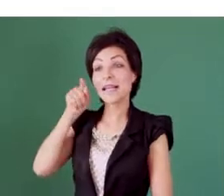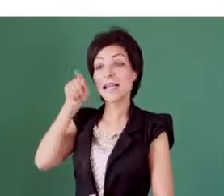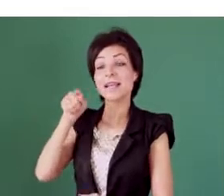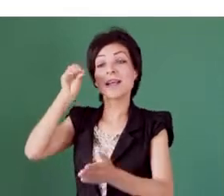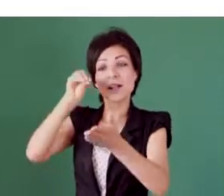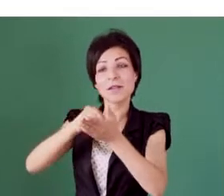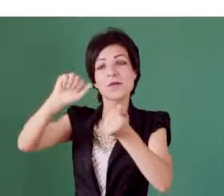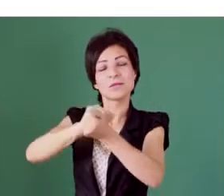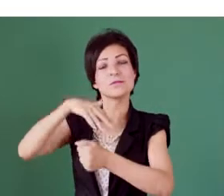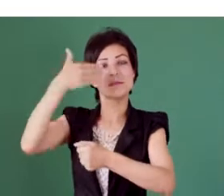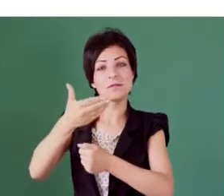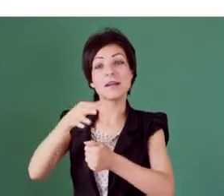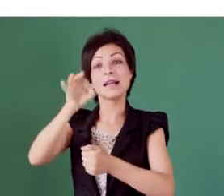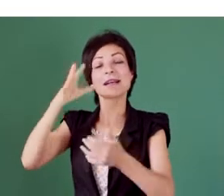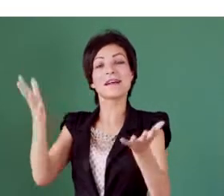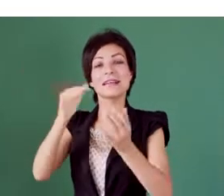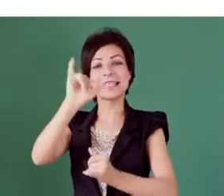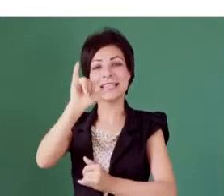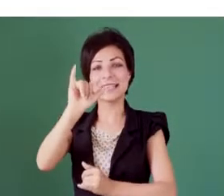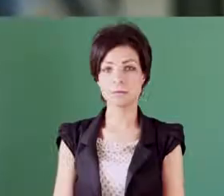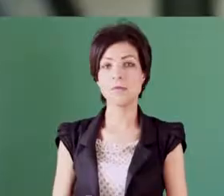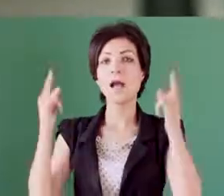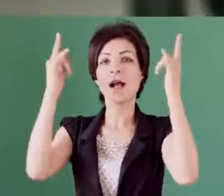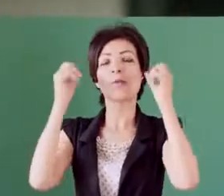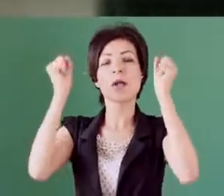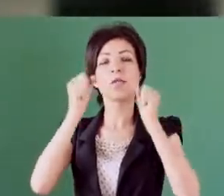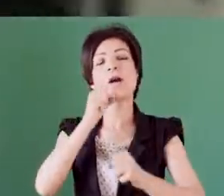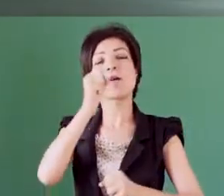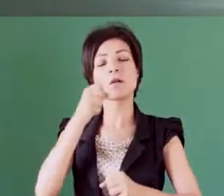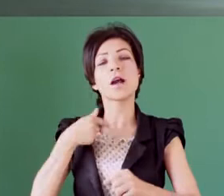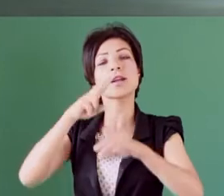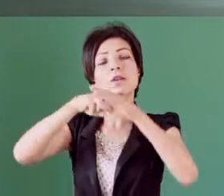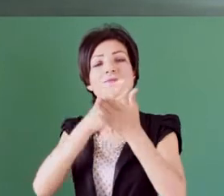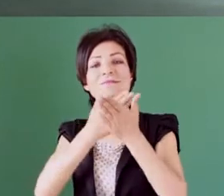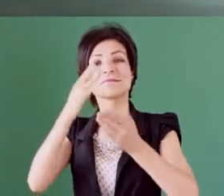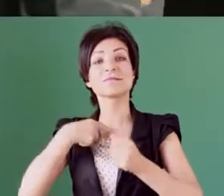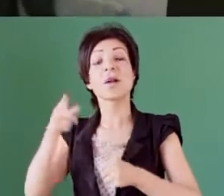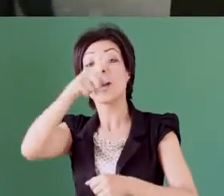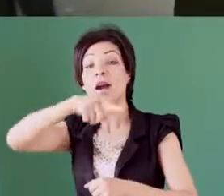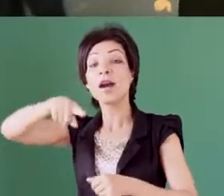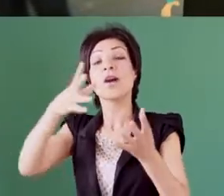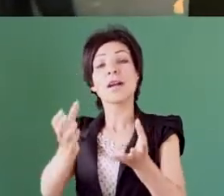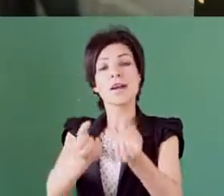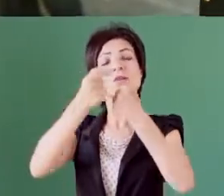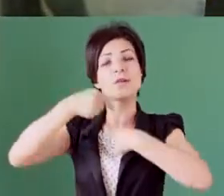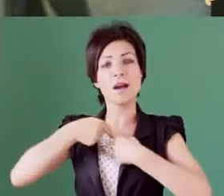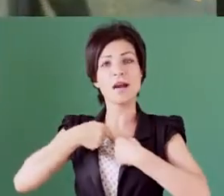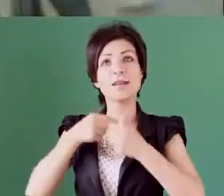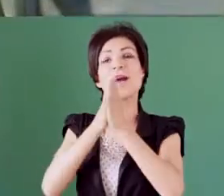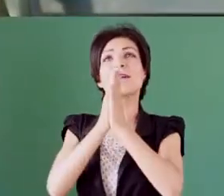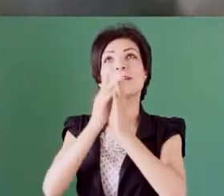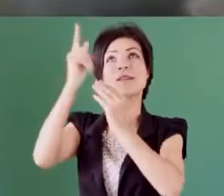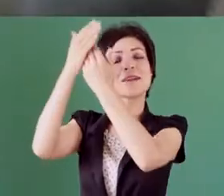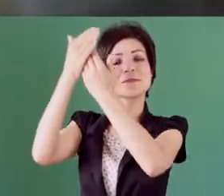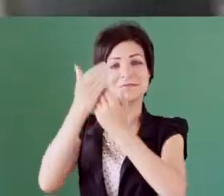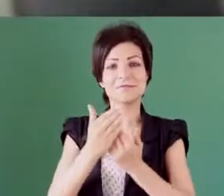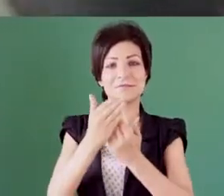سيلم جيد بعد ما خيّد سارش كوني أيد راب الثورة غنينا قلنا ديكاش بيدينا أولاد الحومة ما خليوش بينا دعيني